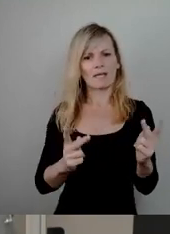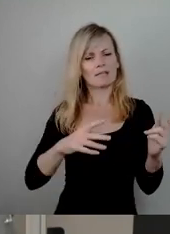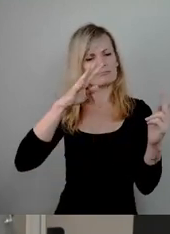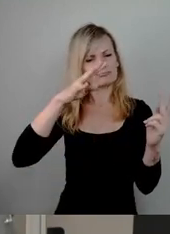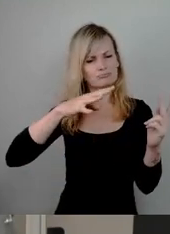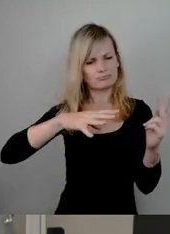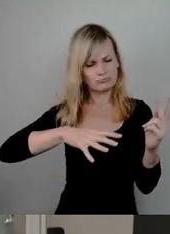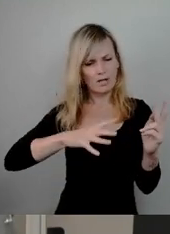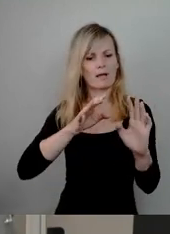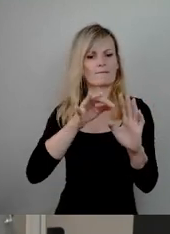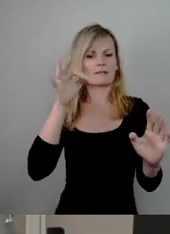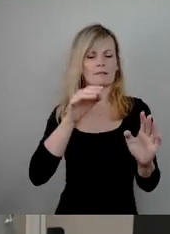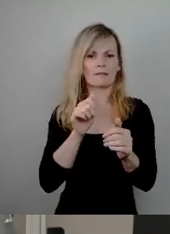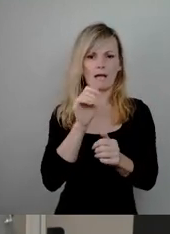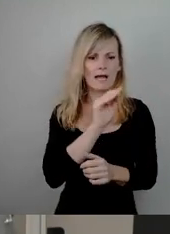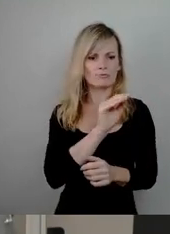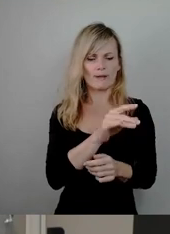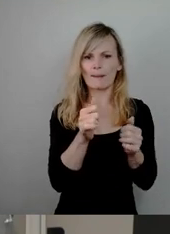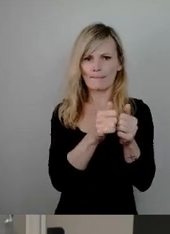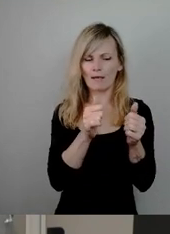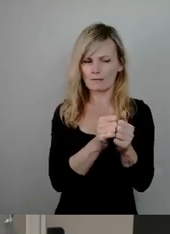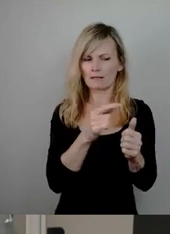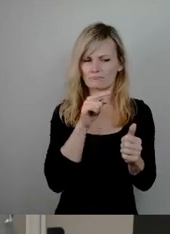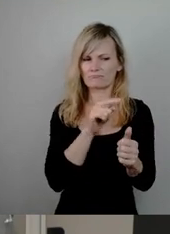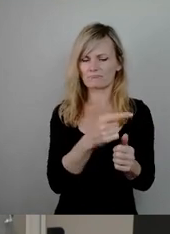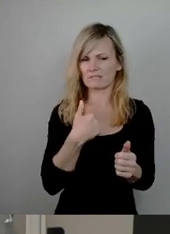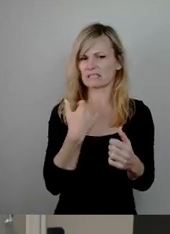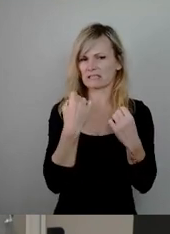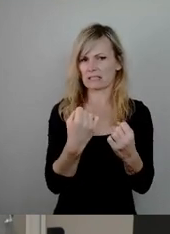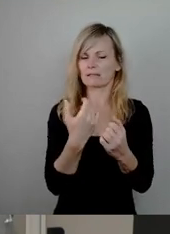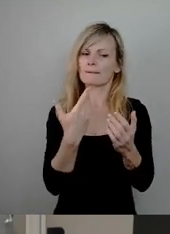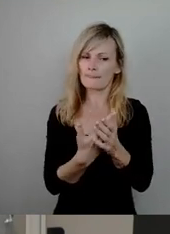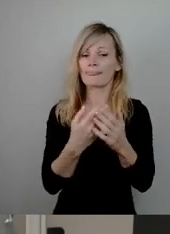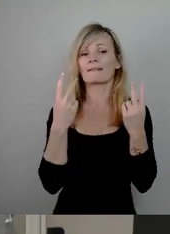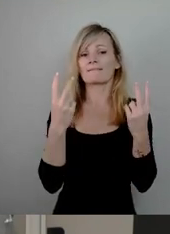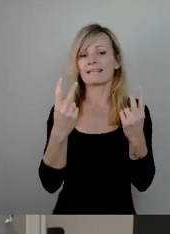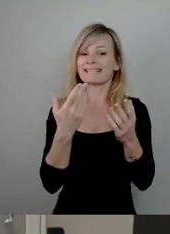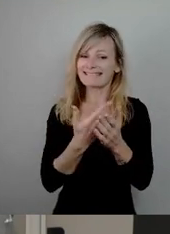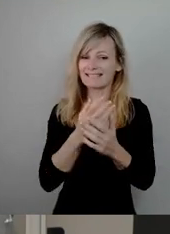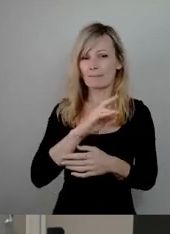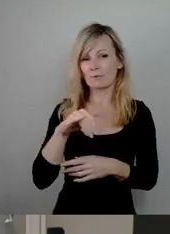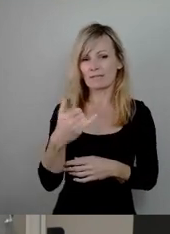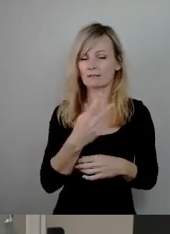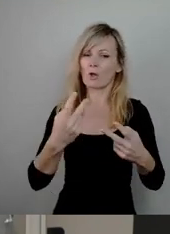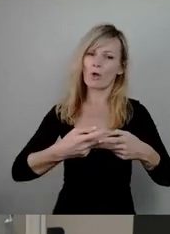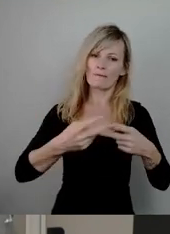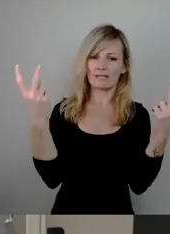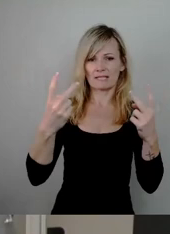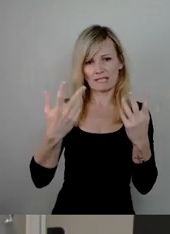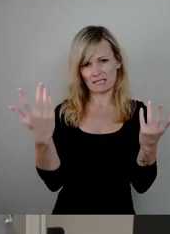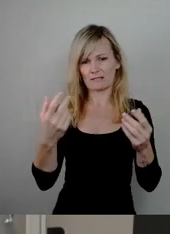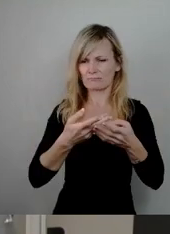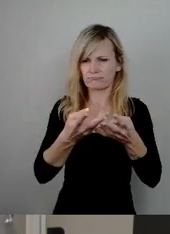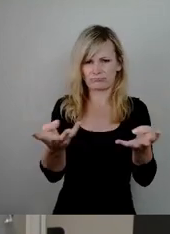findet, den man ansprechen kann. Weil das, glaube ich, wichtig ist, dass solche Projekte auch Schule machen und sowas kriegt halt auch Breite und Öffentlichkeit, wenn es breit